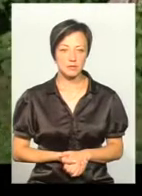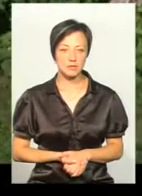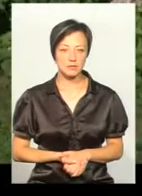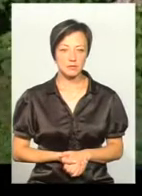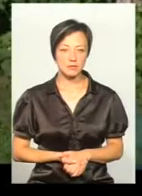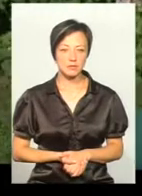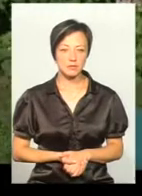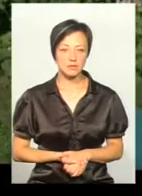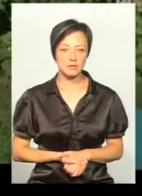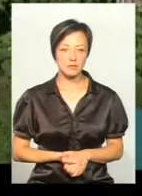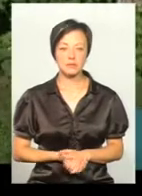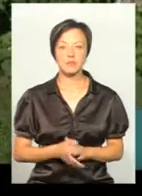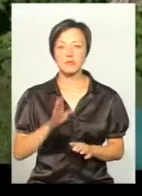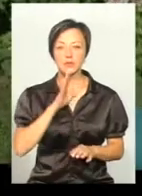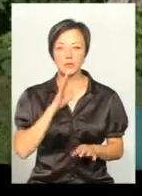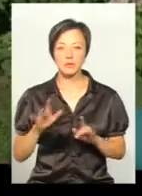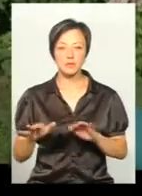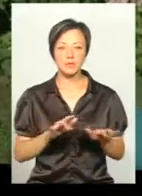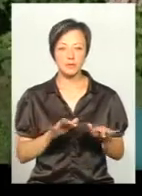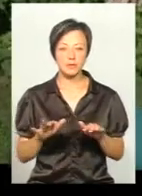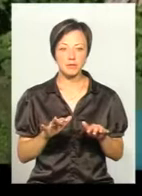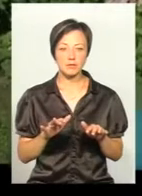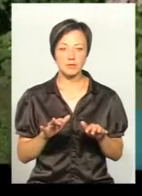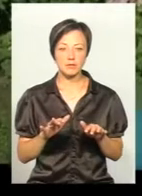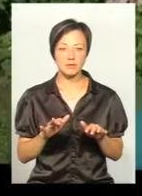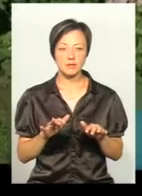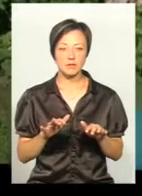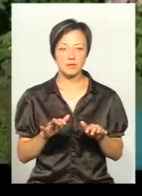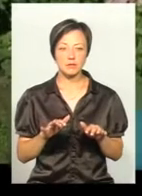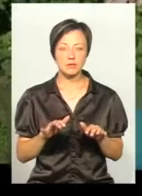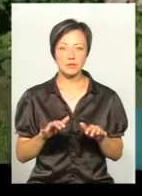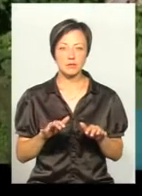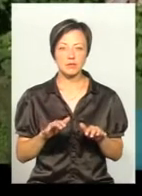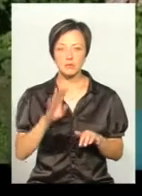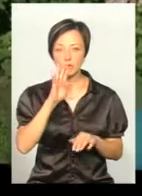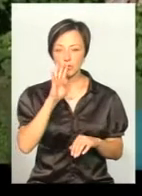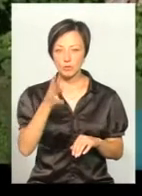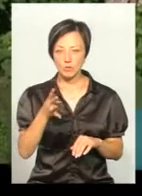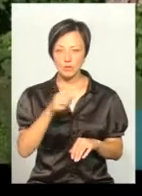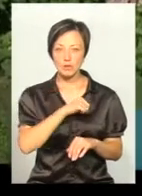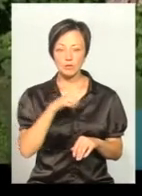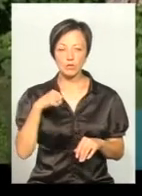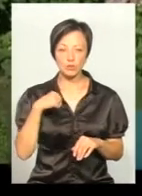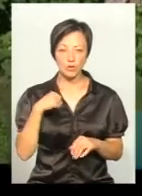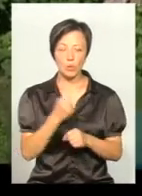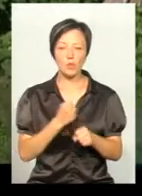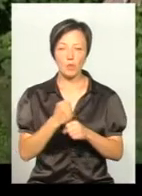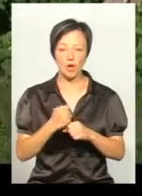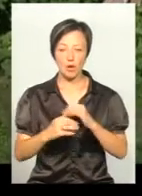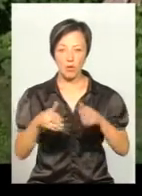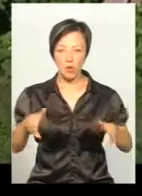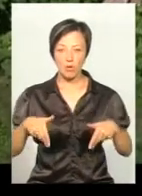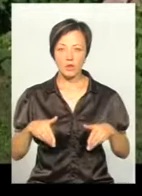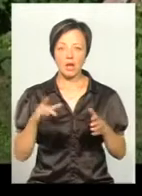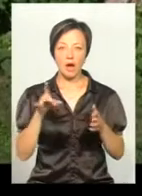Галина Мацкевич, яка пересувається на Двохмилиці вже чотири роки, має пів гектара городу та самотужки його обробляє. Це і